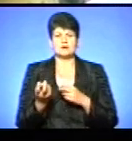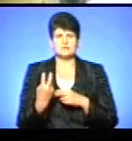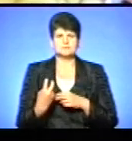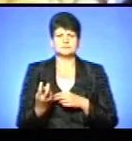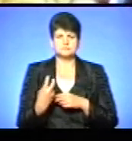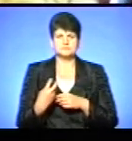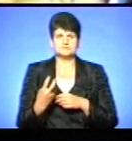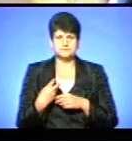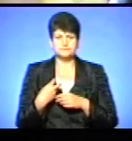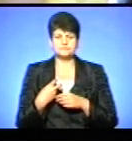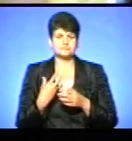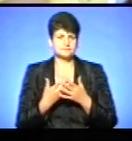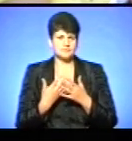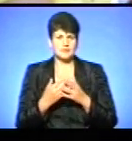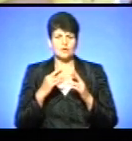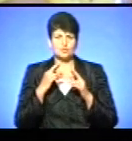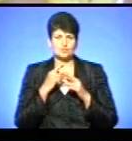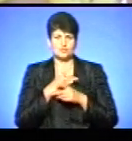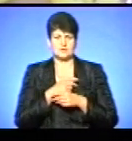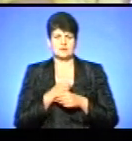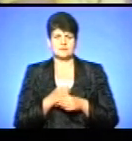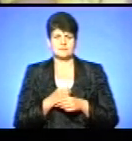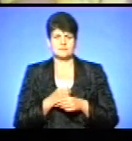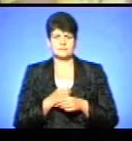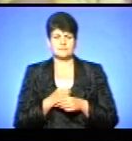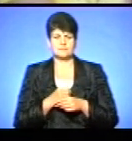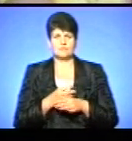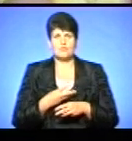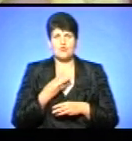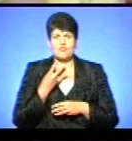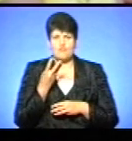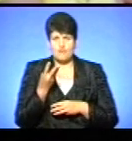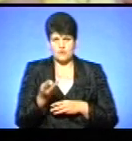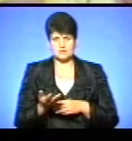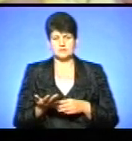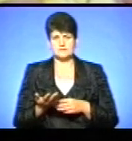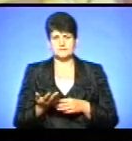йдуть. Симптоми отруєння, блювота, грвота,